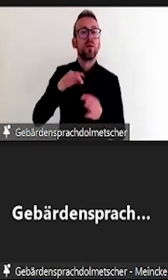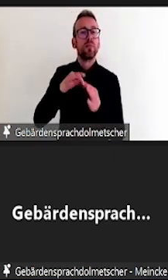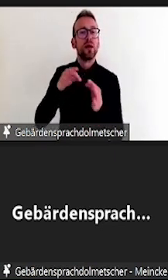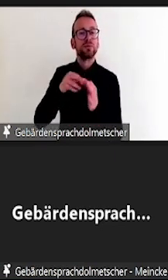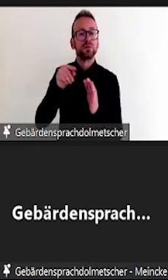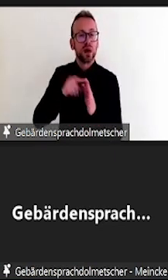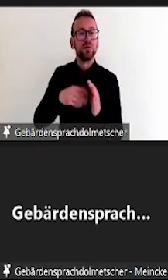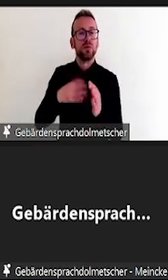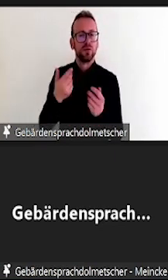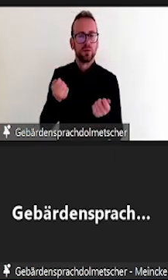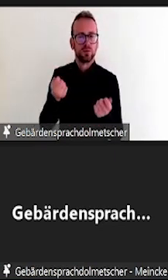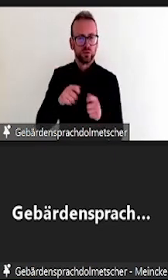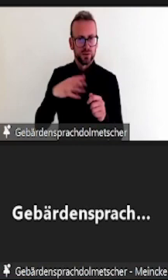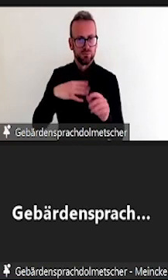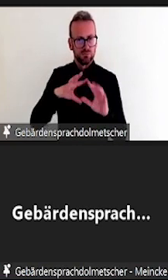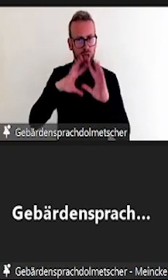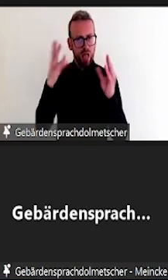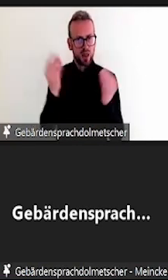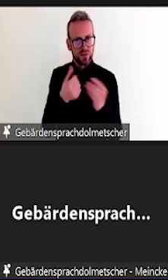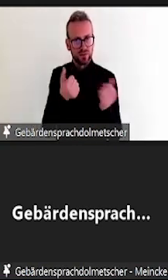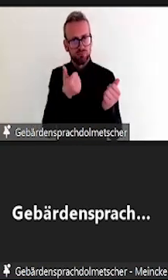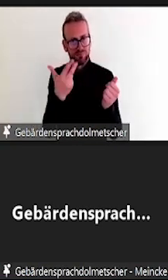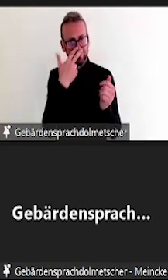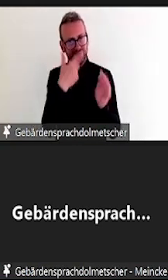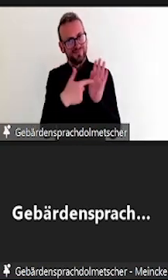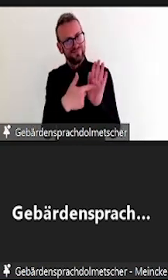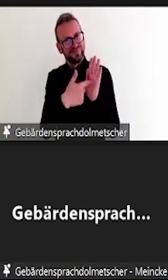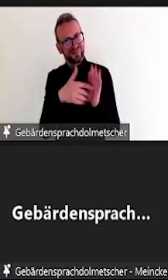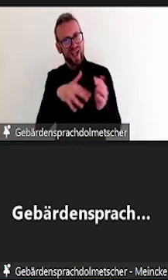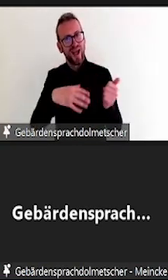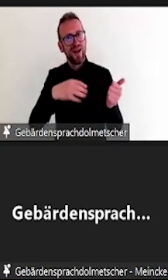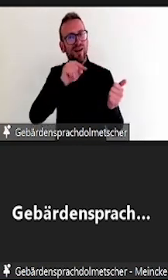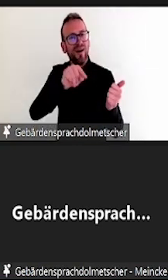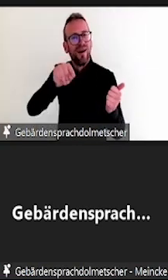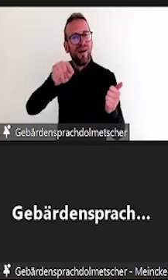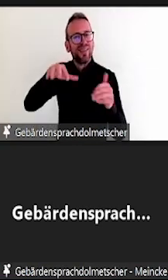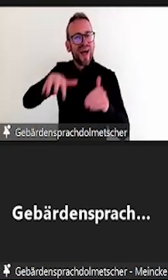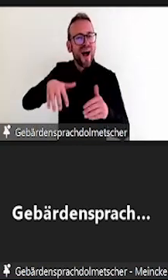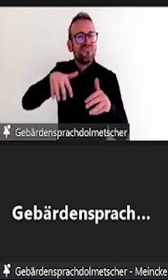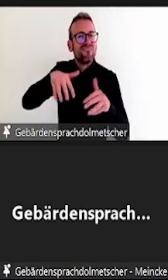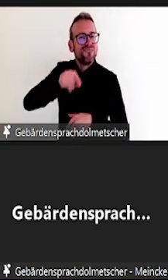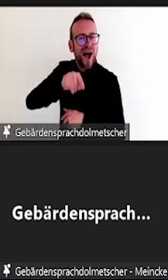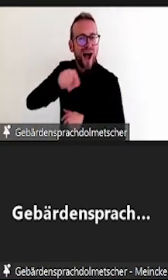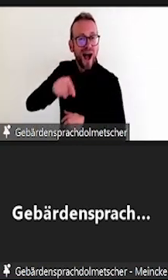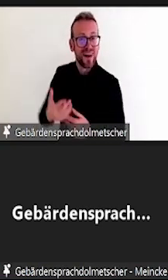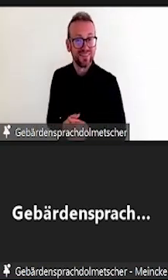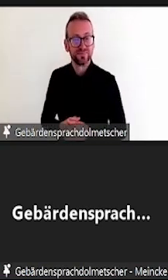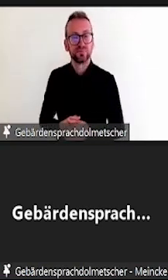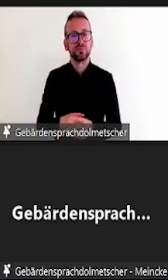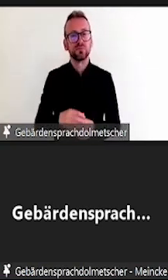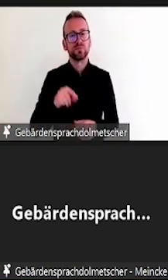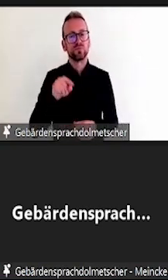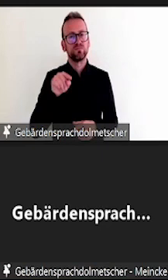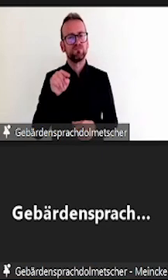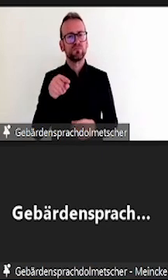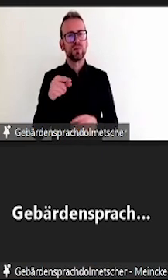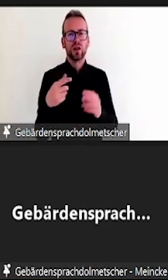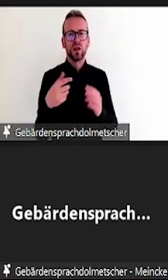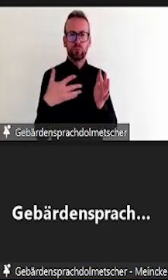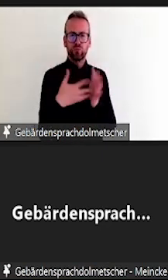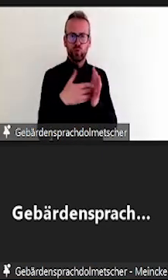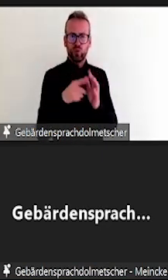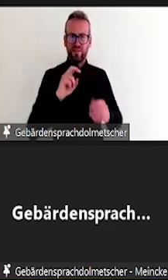Prüfungsaufgaben durch Strukturierungshilfen oder auch der Verzicht der Bewertung von Rechtschreibleistungen für einzelne Studierende zu verändern, ist ebenfalls